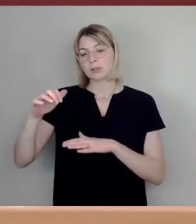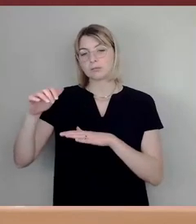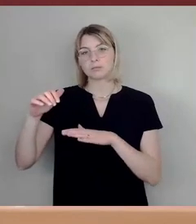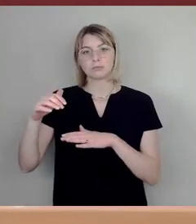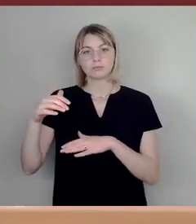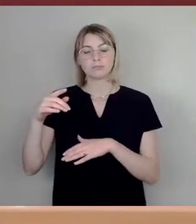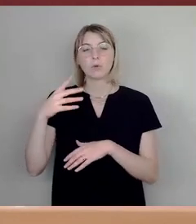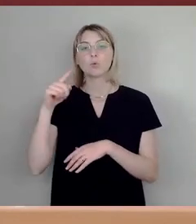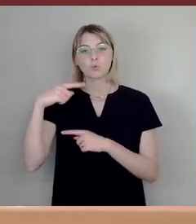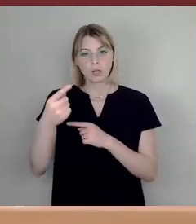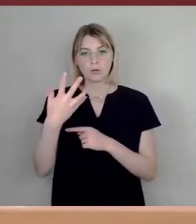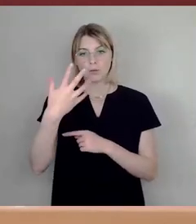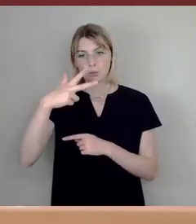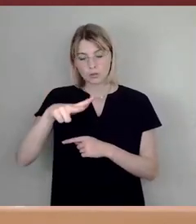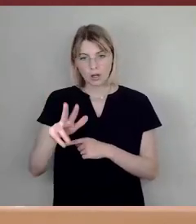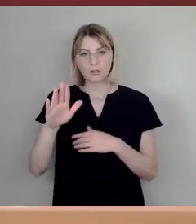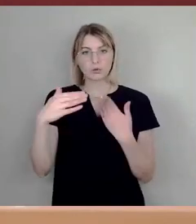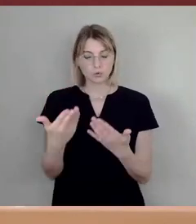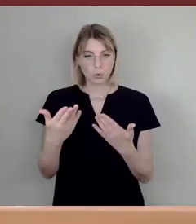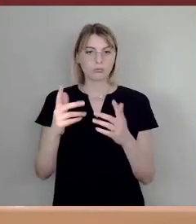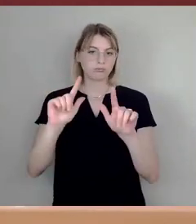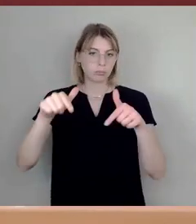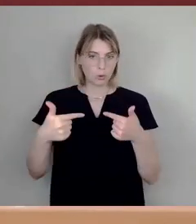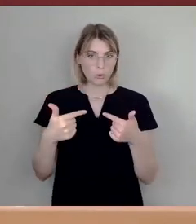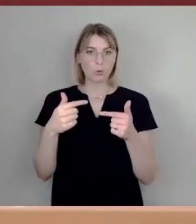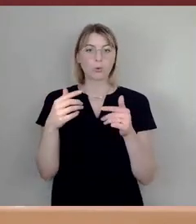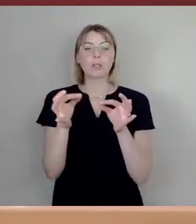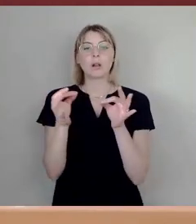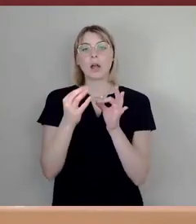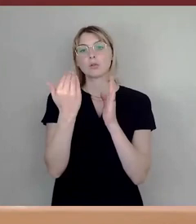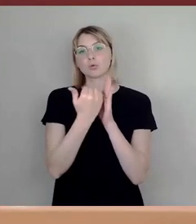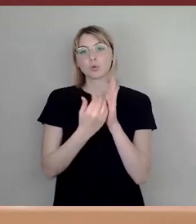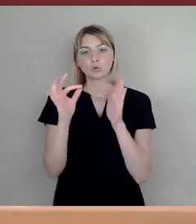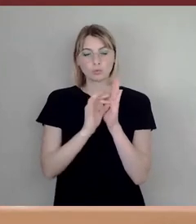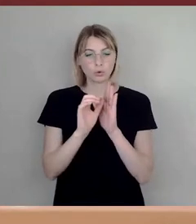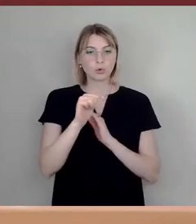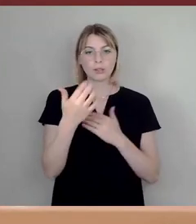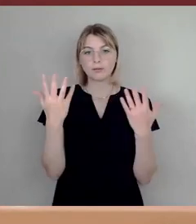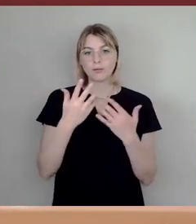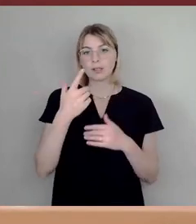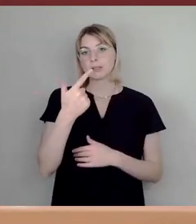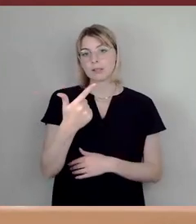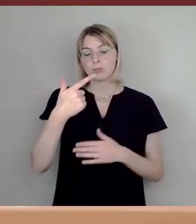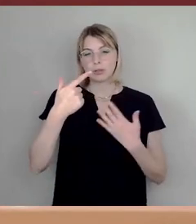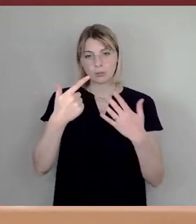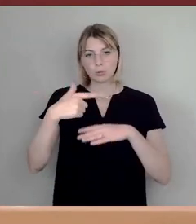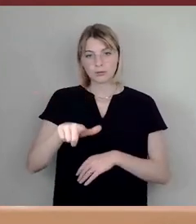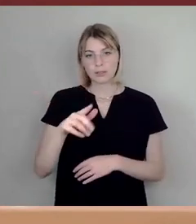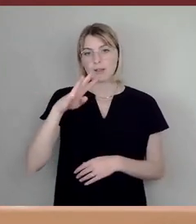Und damit lassen Sie uns einsteigen in den Tagesordnungspunkt 27, 14, Begrünung verstetigen und